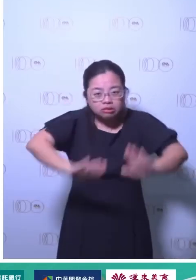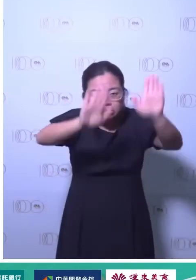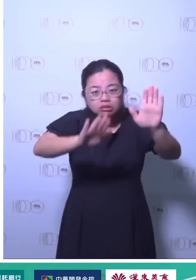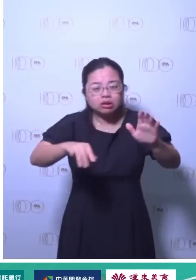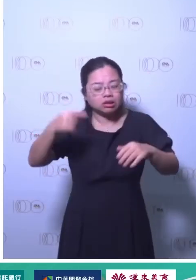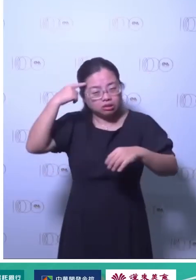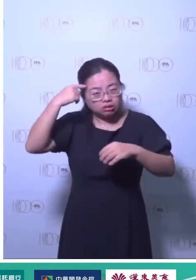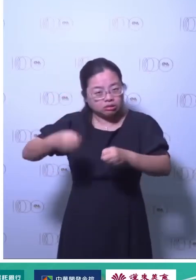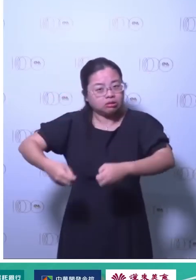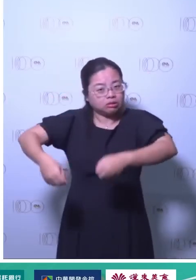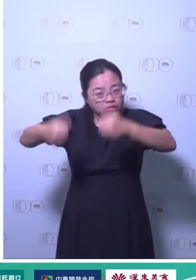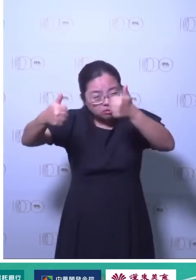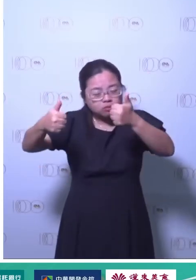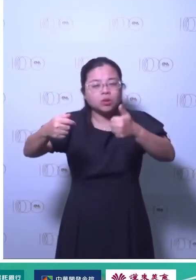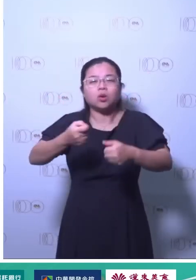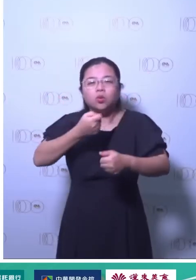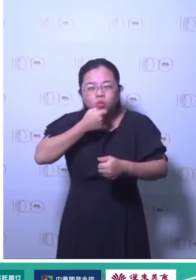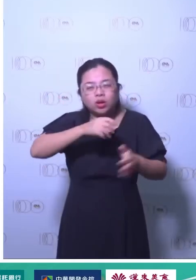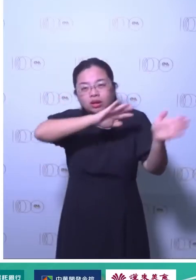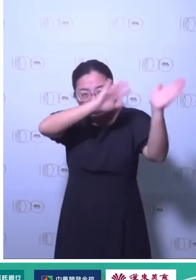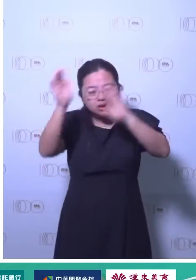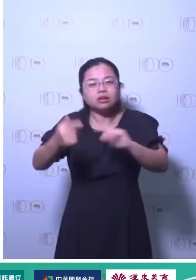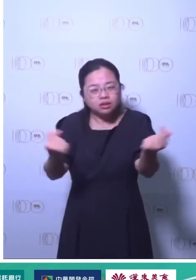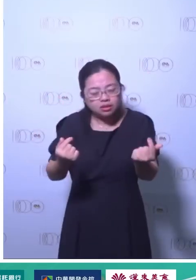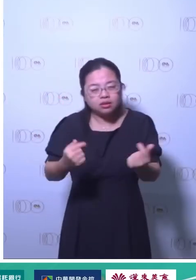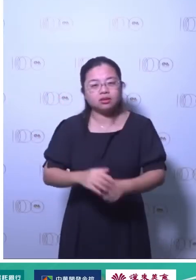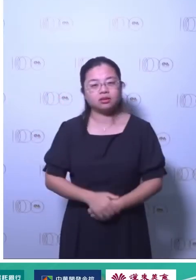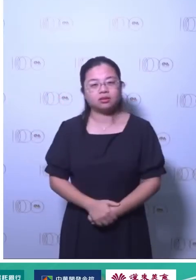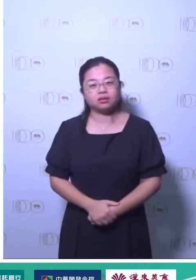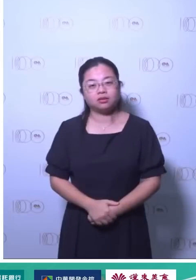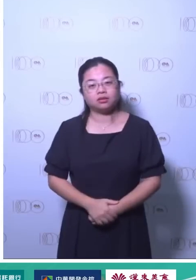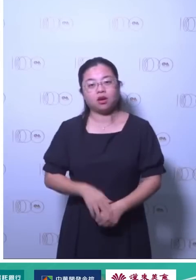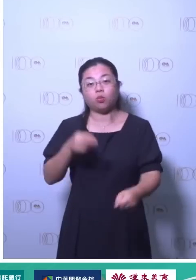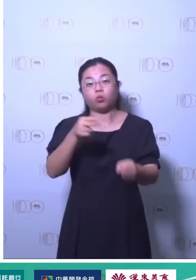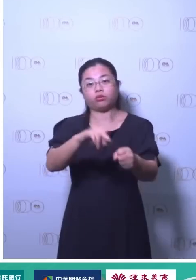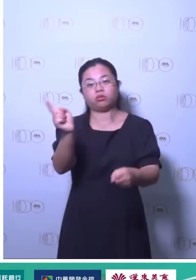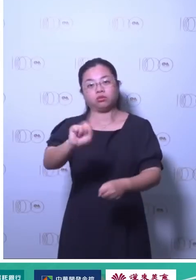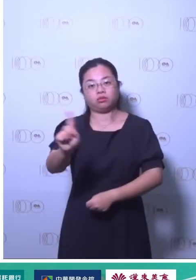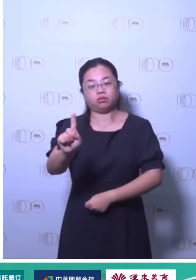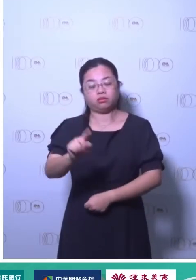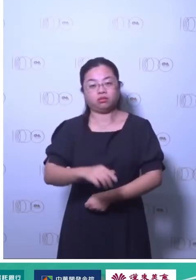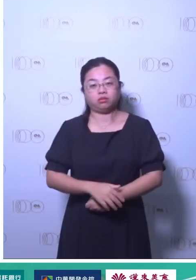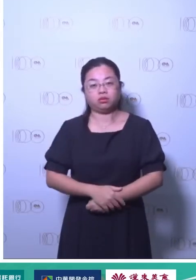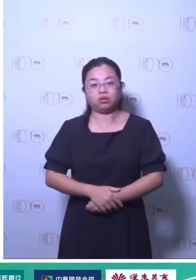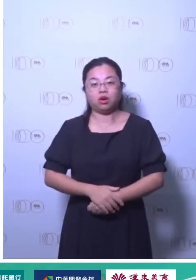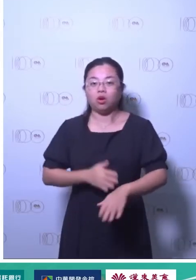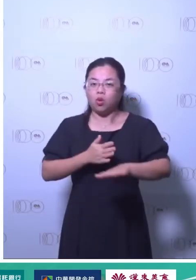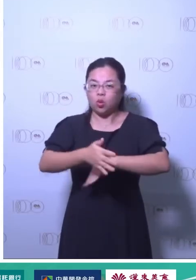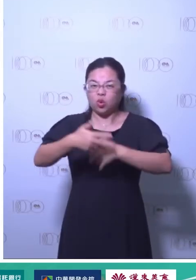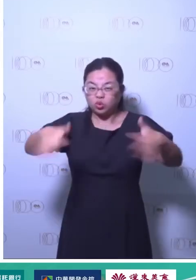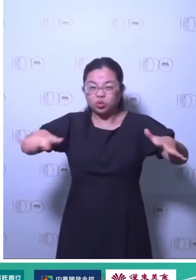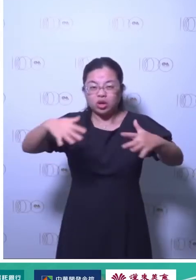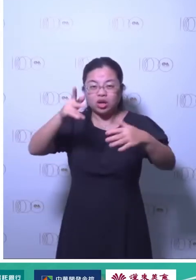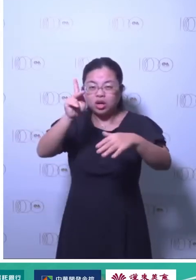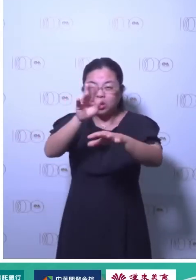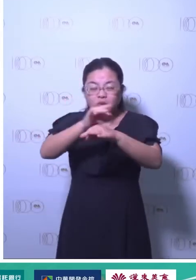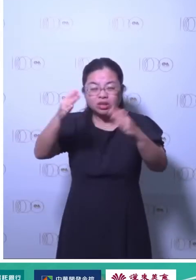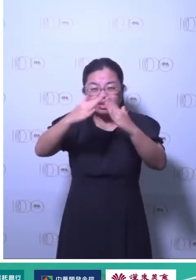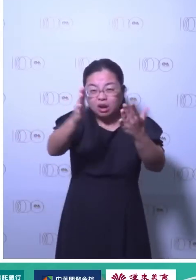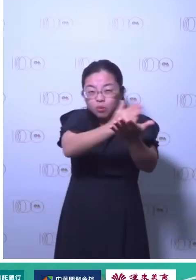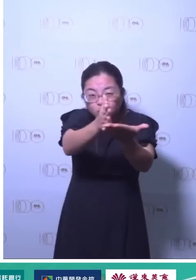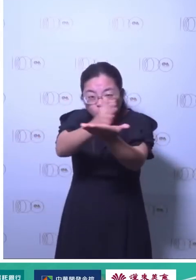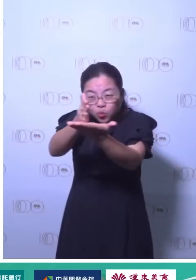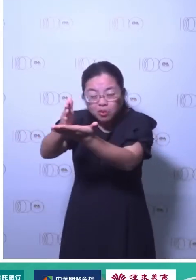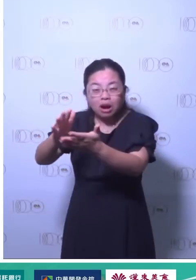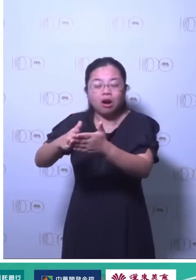不好的所以有了这一个共识之后我们下一步要做什么要决定大家的目标我们要有目标才能往前走因为